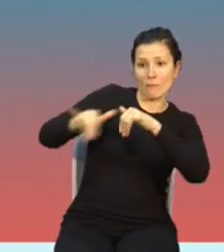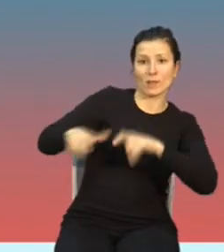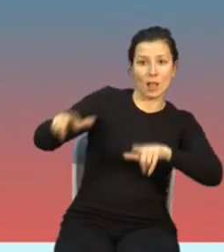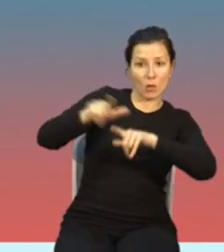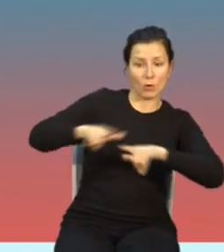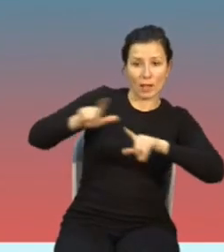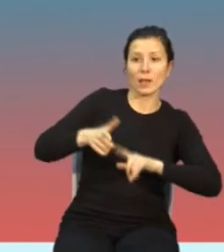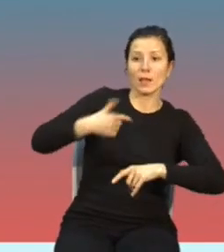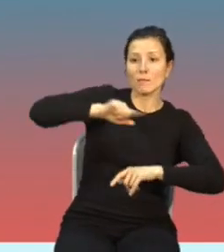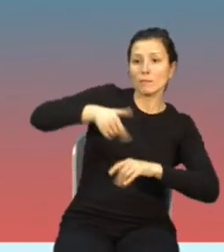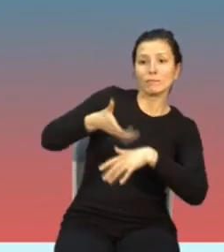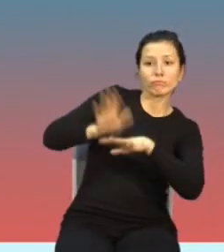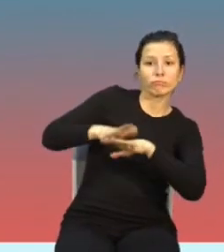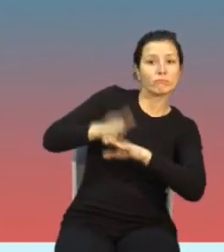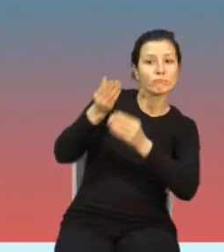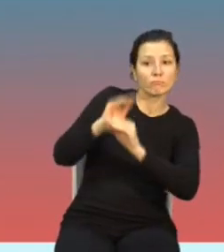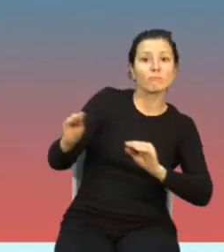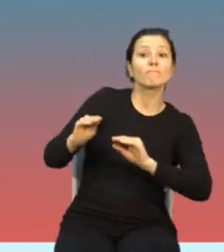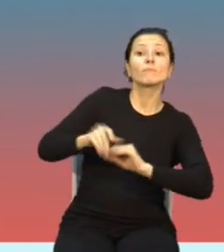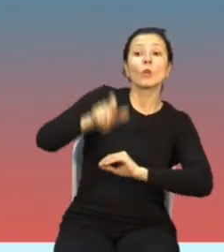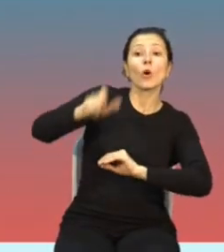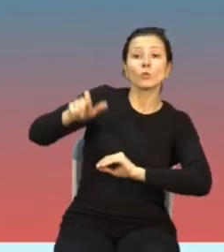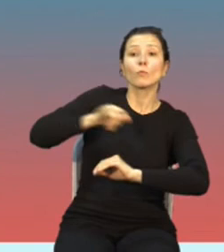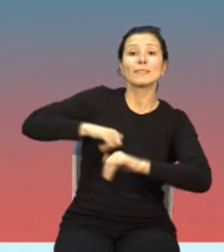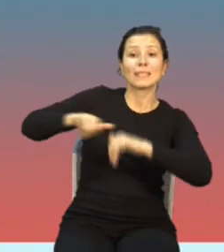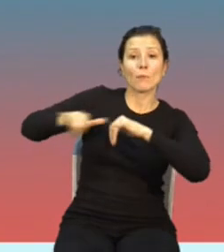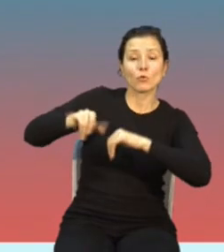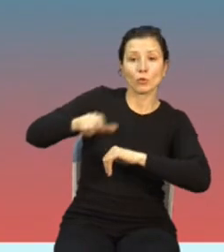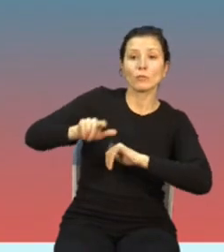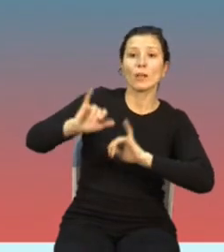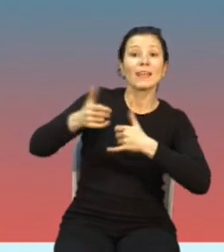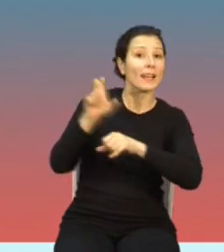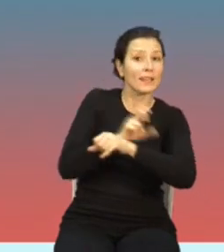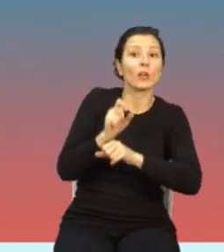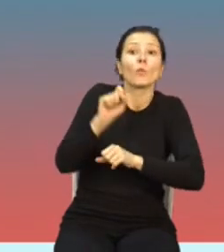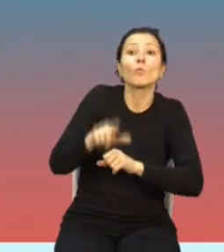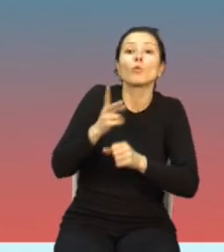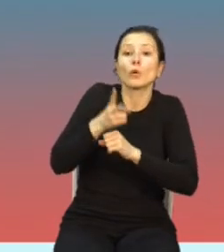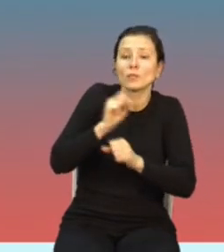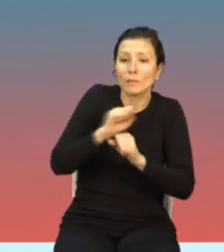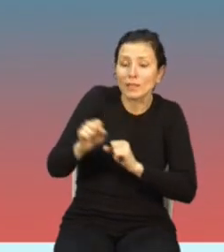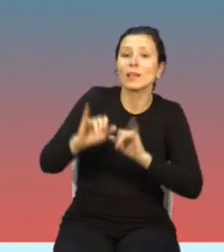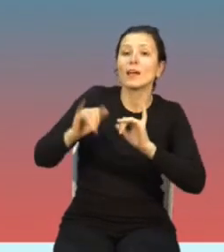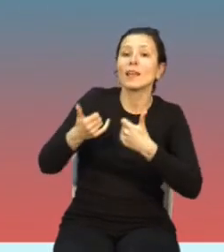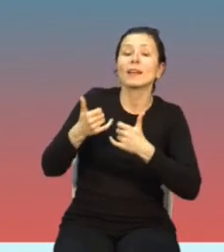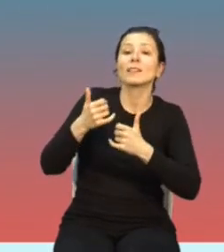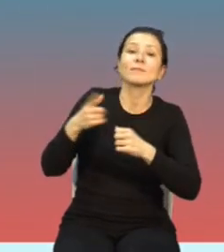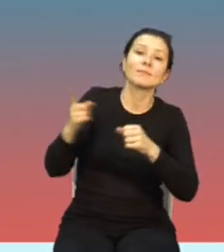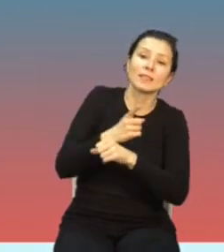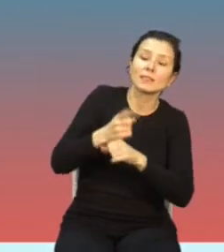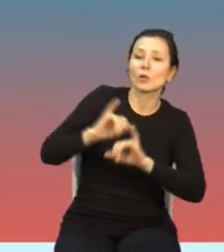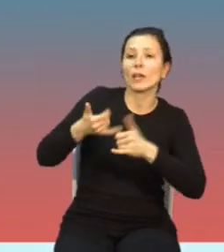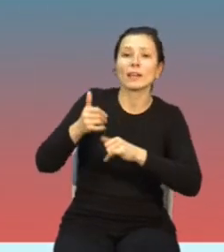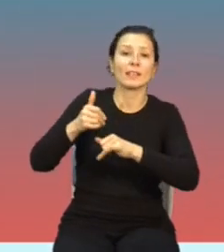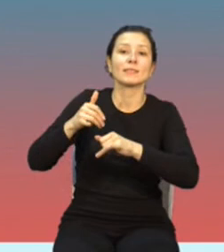informujemy samorządowców o tym, jakie są technologie dostępne, jakie są pole elektromagnetyczne związane z daną technologią. W związku z tym, kiedy władze